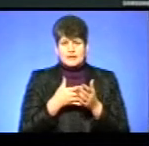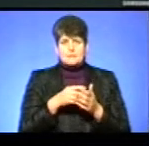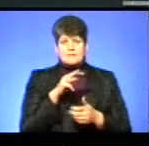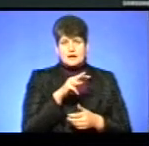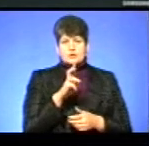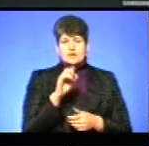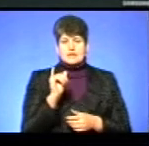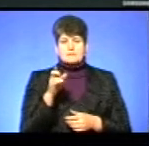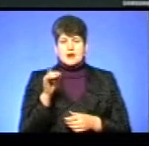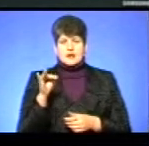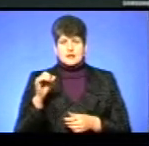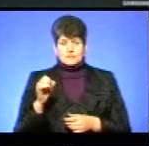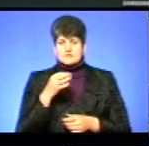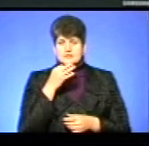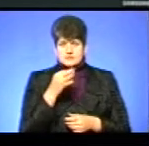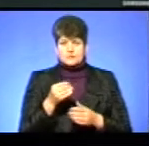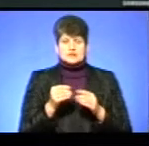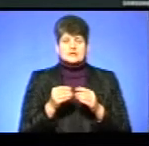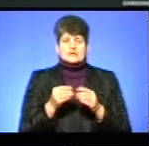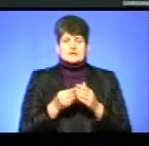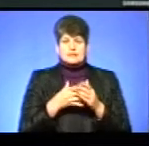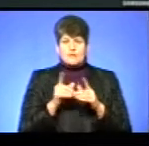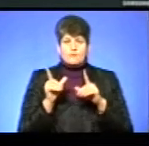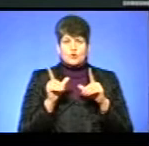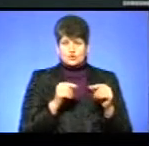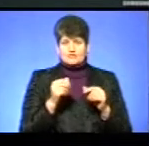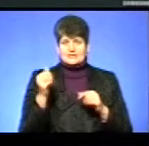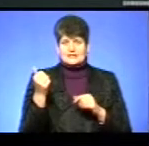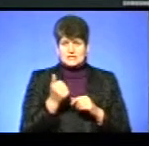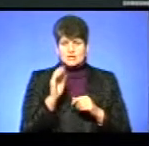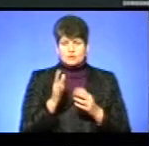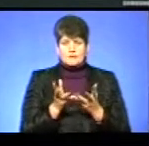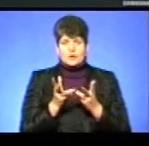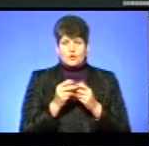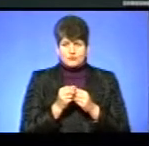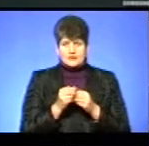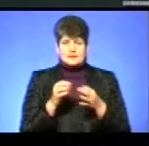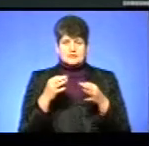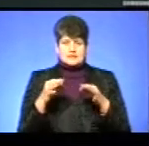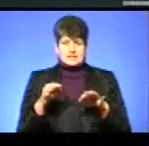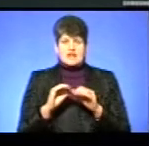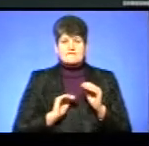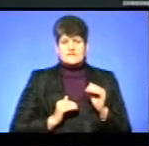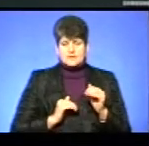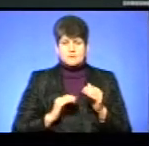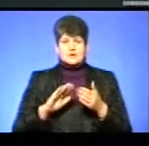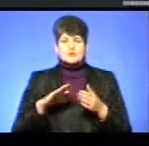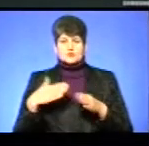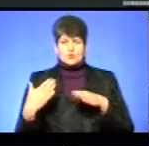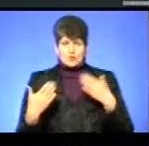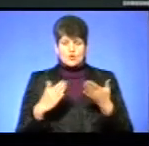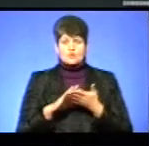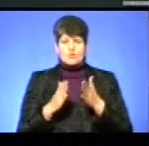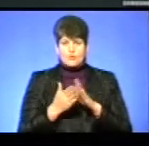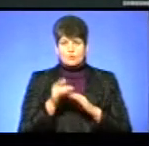Ібрагімов повідомив, що тариф впродовж тижня буде перераховувати незалежна аудиторська фірма. Сторони домовились, поки